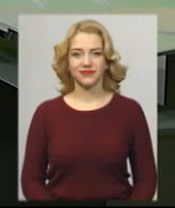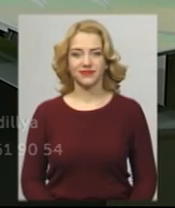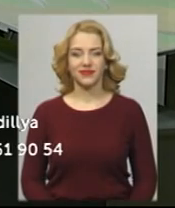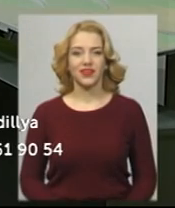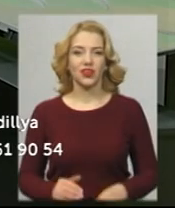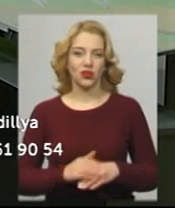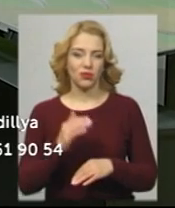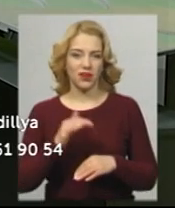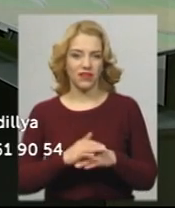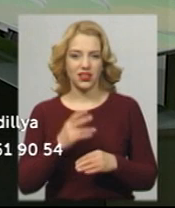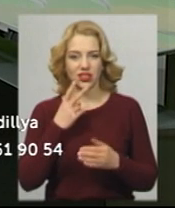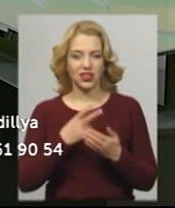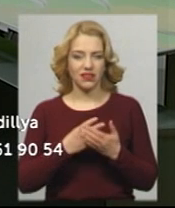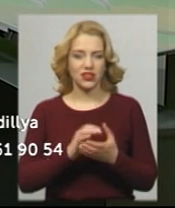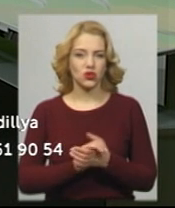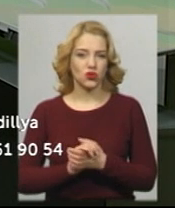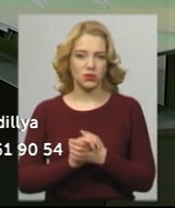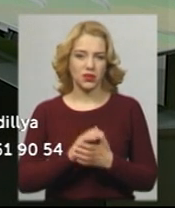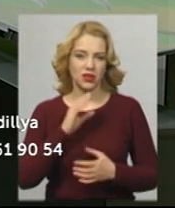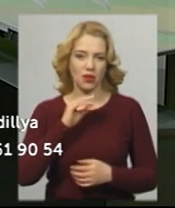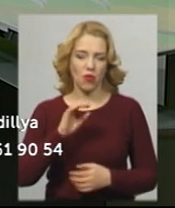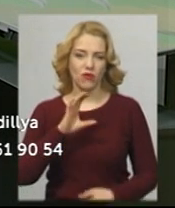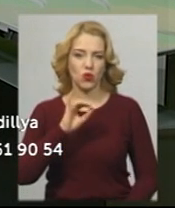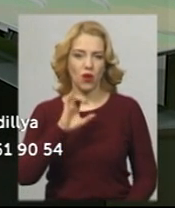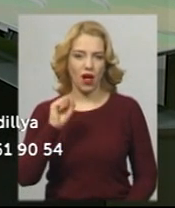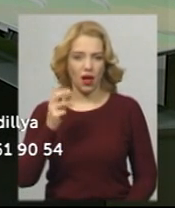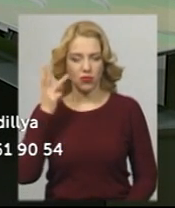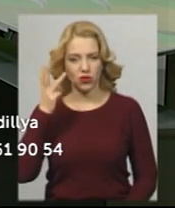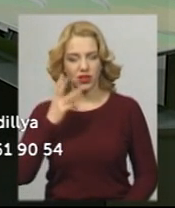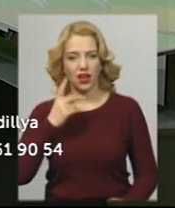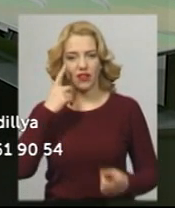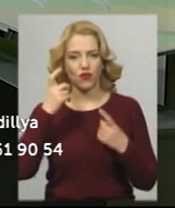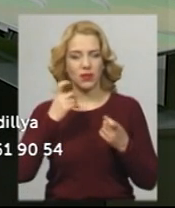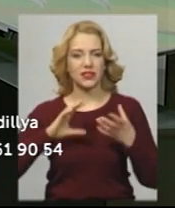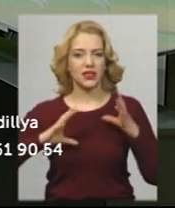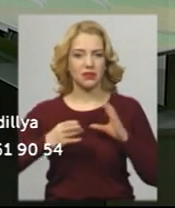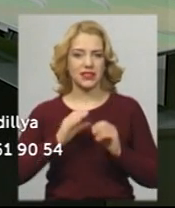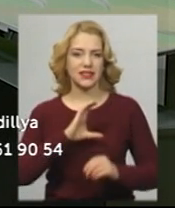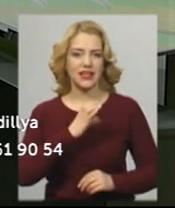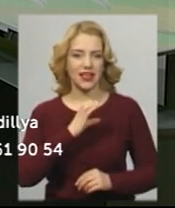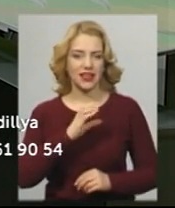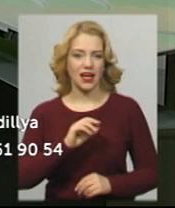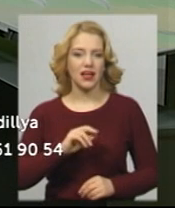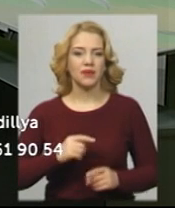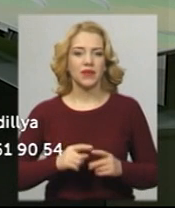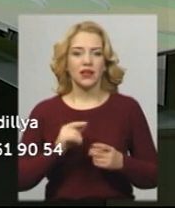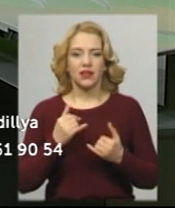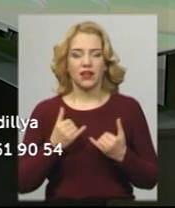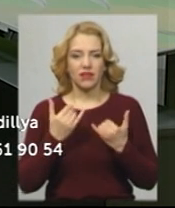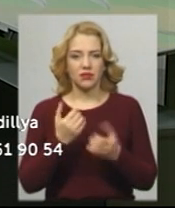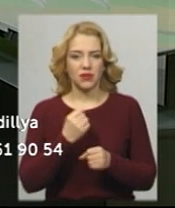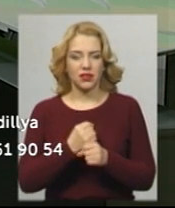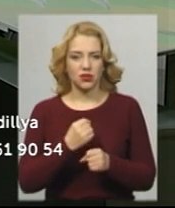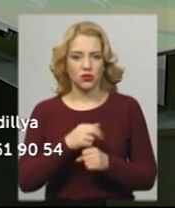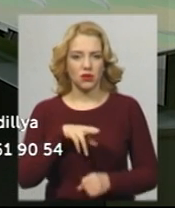Добрий вечір в ефірі Суспільного мовника. Я поділюю інформаційний підсумок середи 5 січня. В студії ведуча Світлана Поробок та